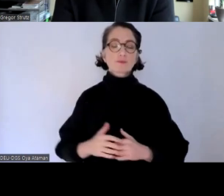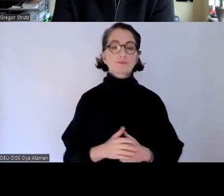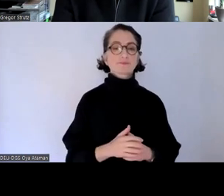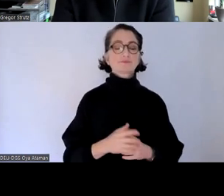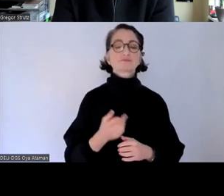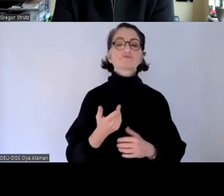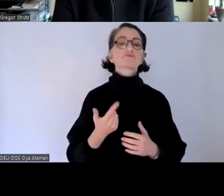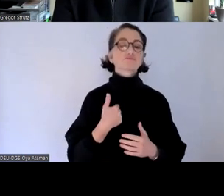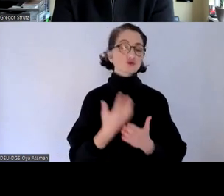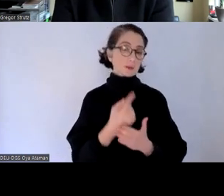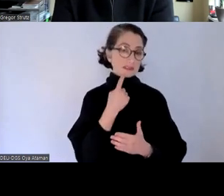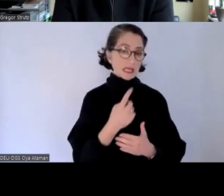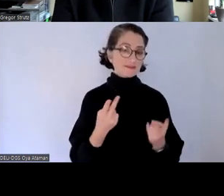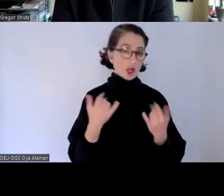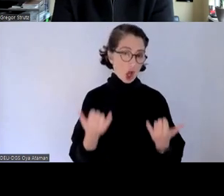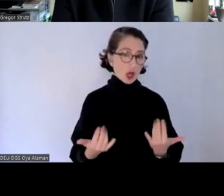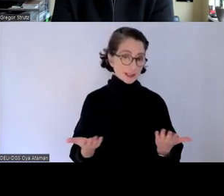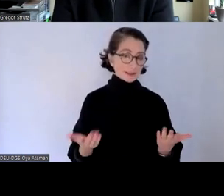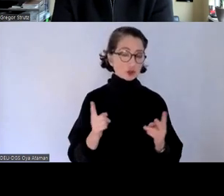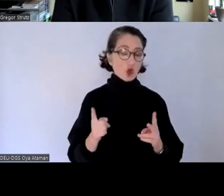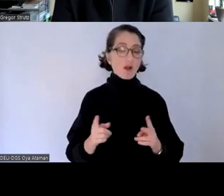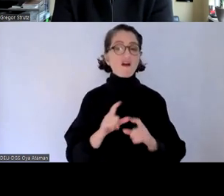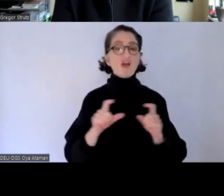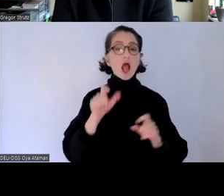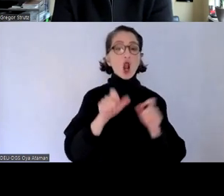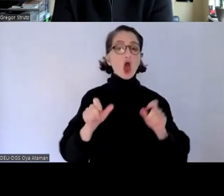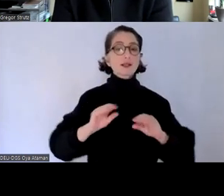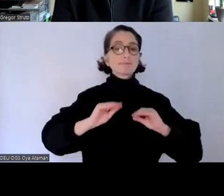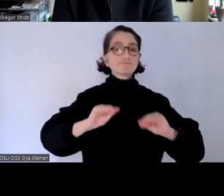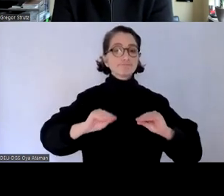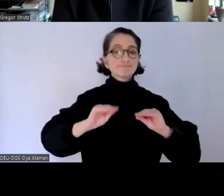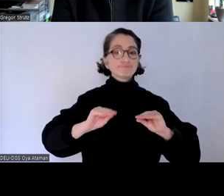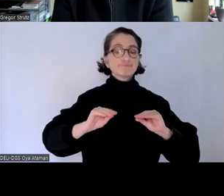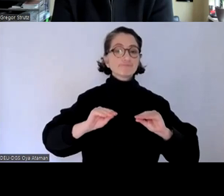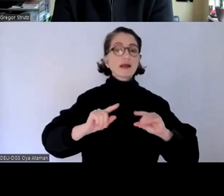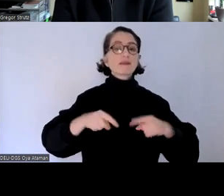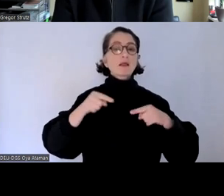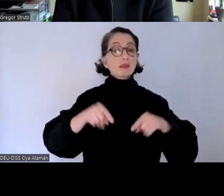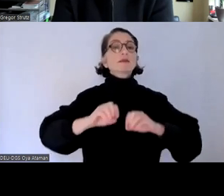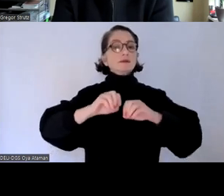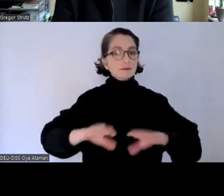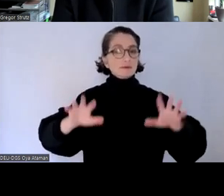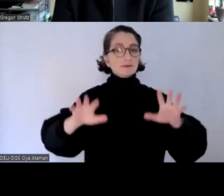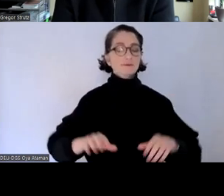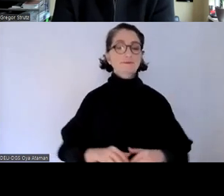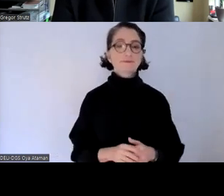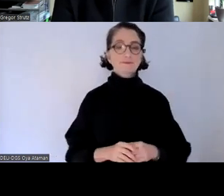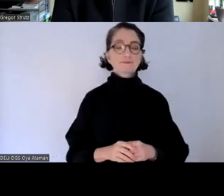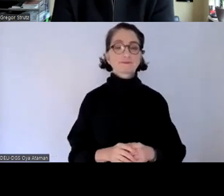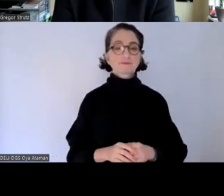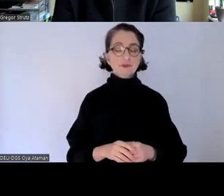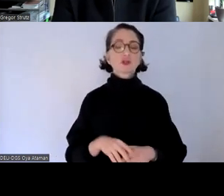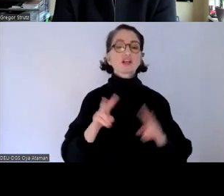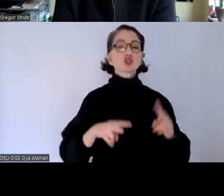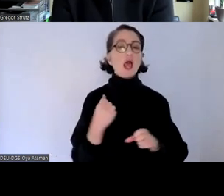wie ich es benannt habe wie heute also ein fachmenschen ausbilden und dann eben verschiedene